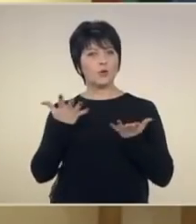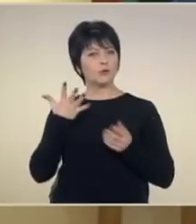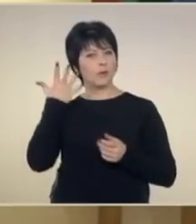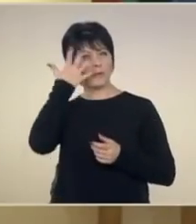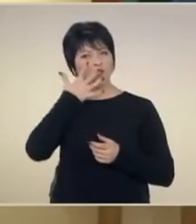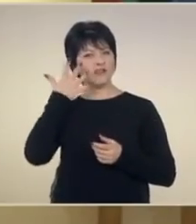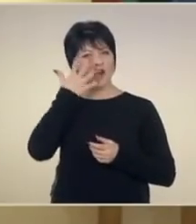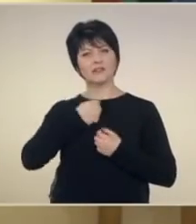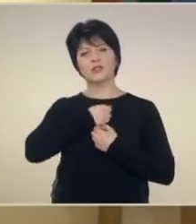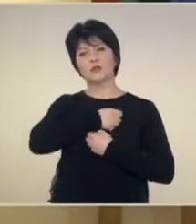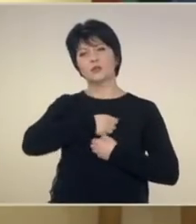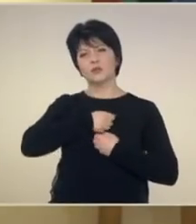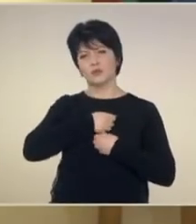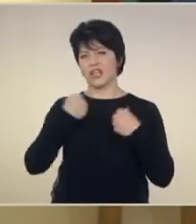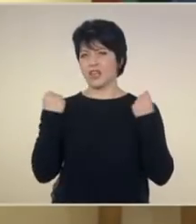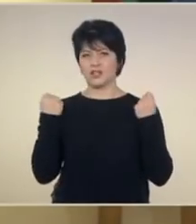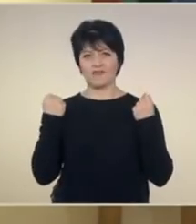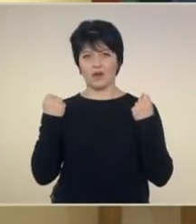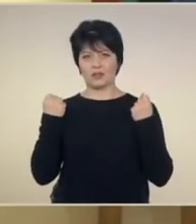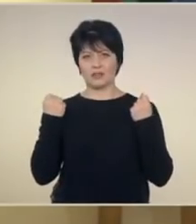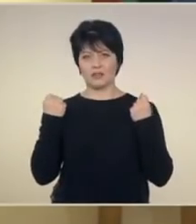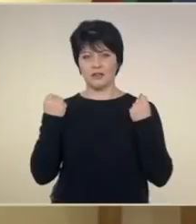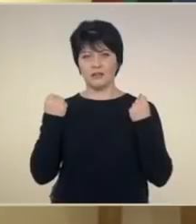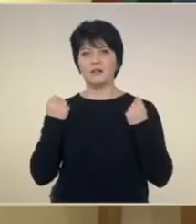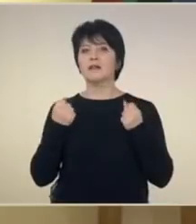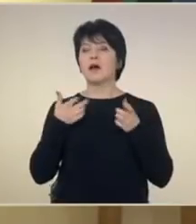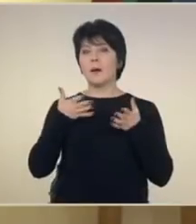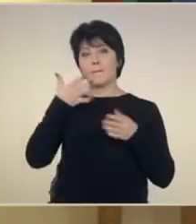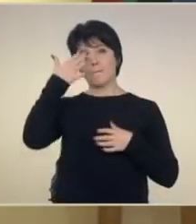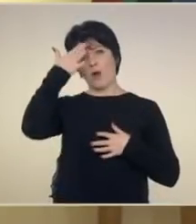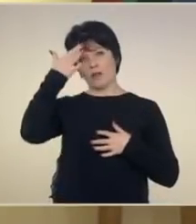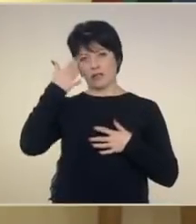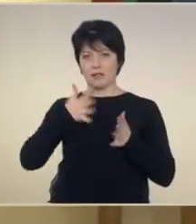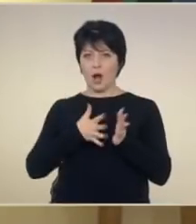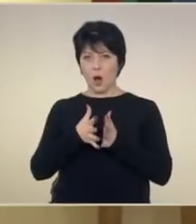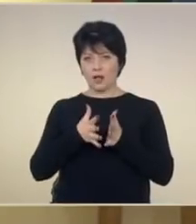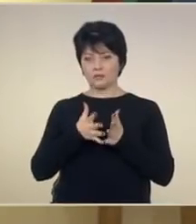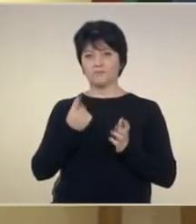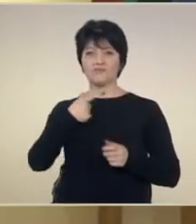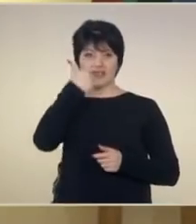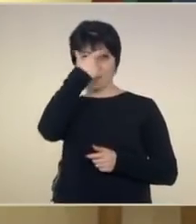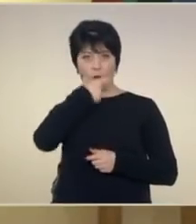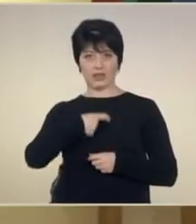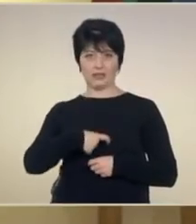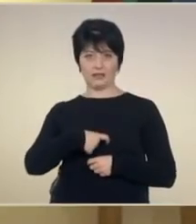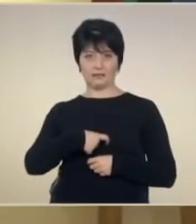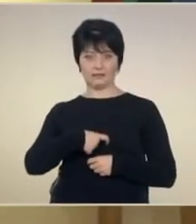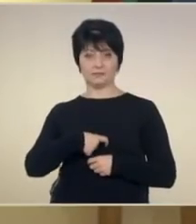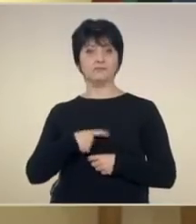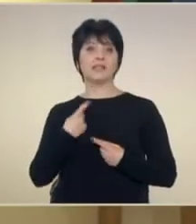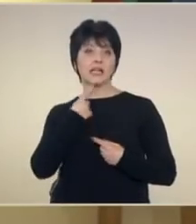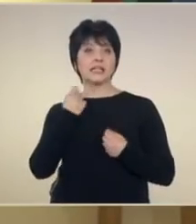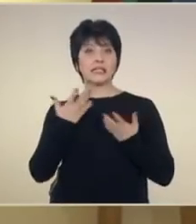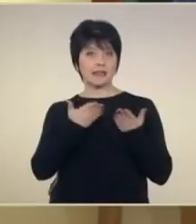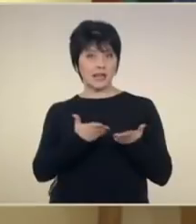труден период от живота си. Обезверените, болните, самотните. За